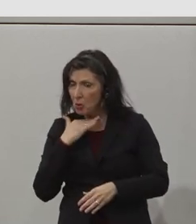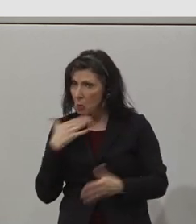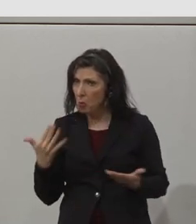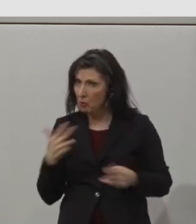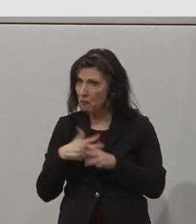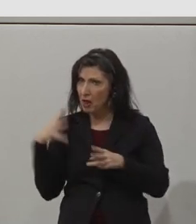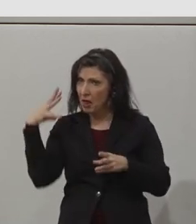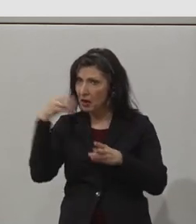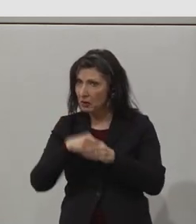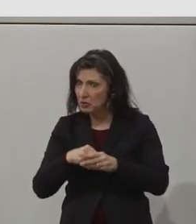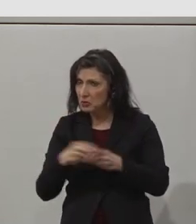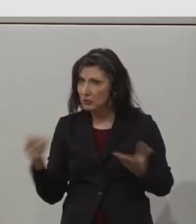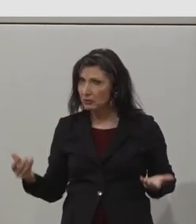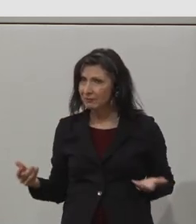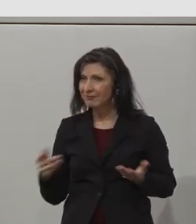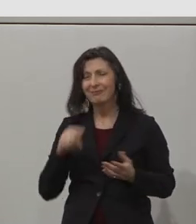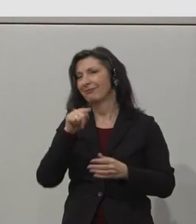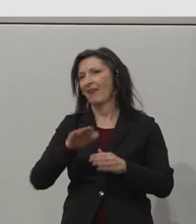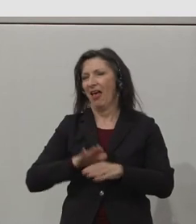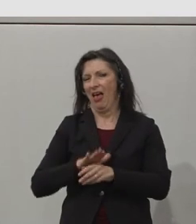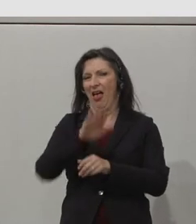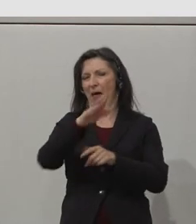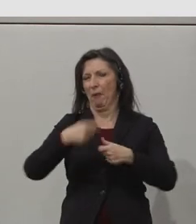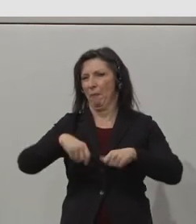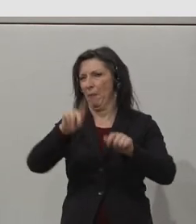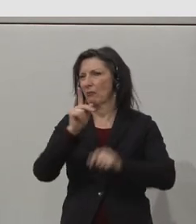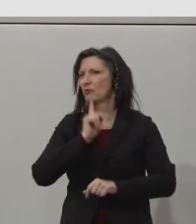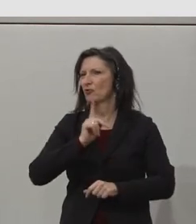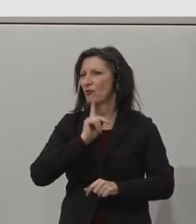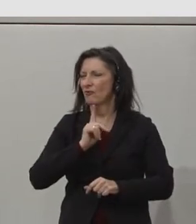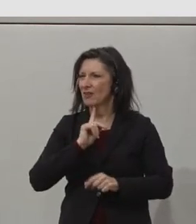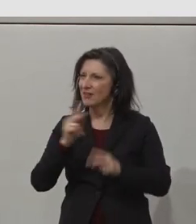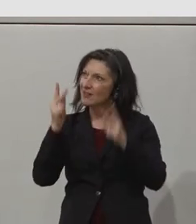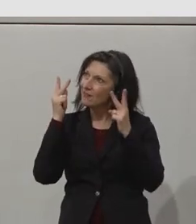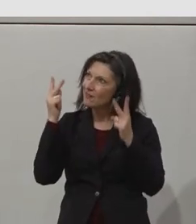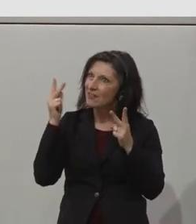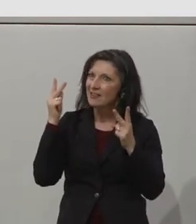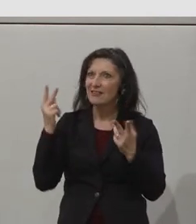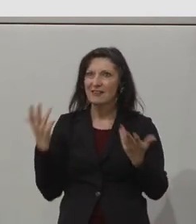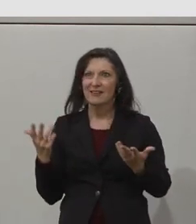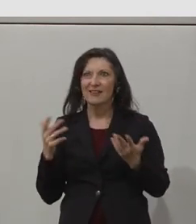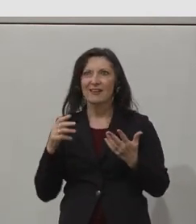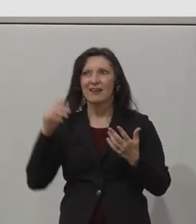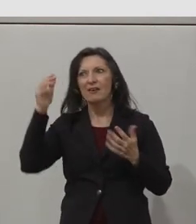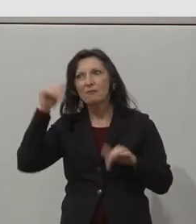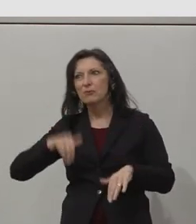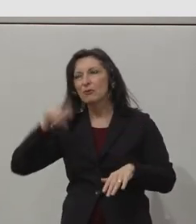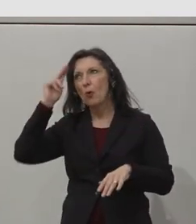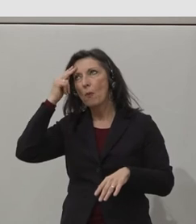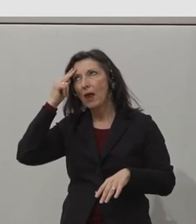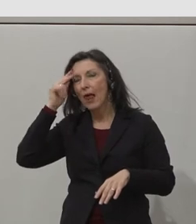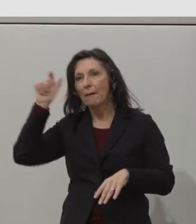in a wheelchair. Similarly, it is not good enough to fix and remediate a digital experience